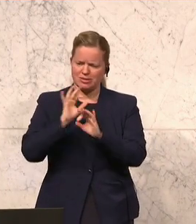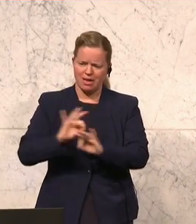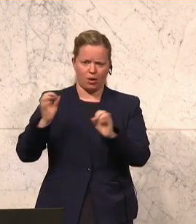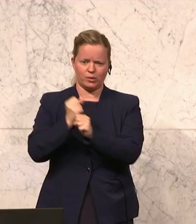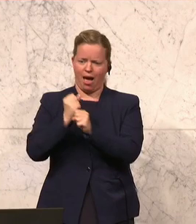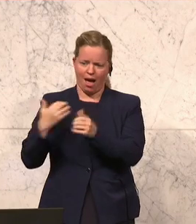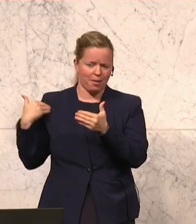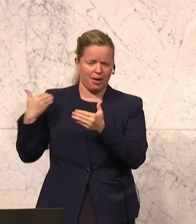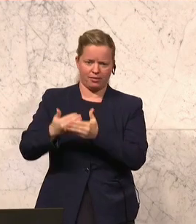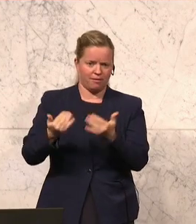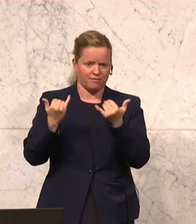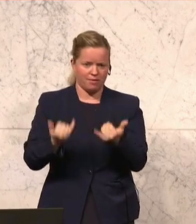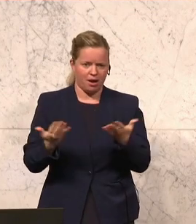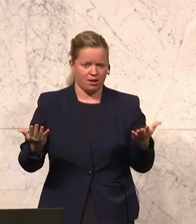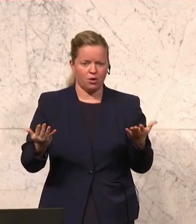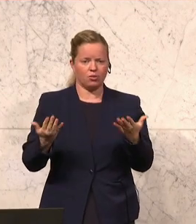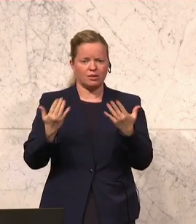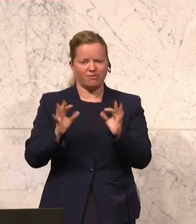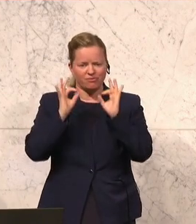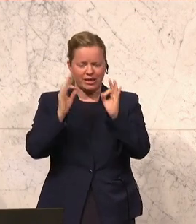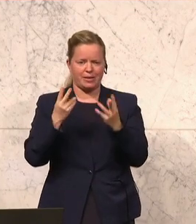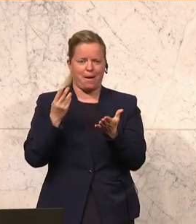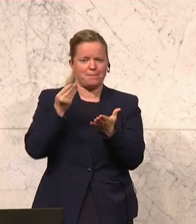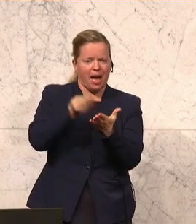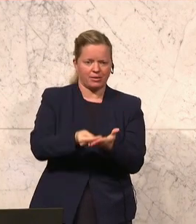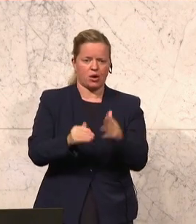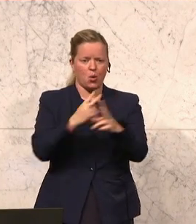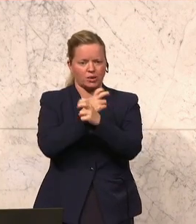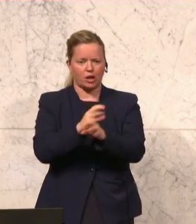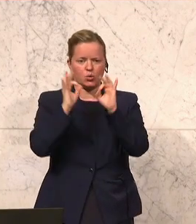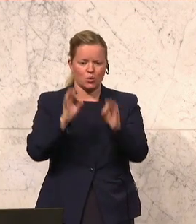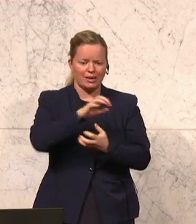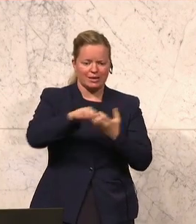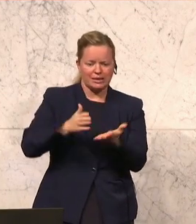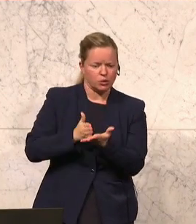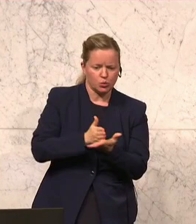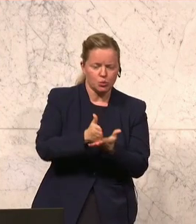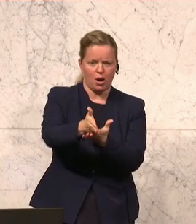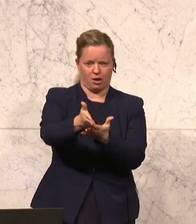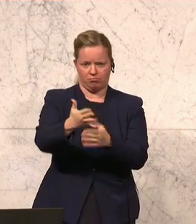geleistet hat und ein ganz wesentlicher Beitrag dafür war, dass Österreich gut durch die Krise gekommen ist.